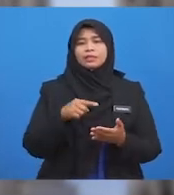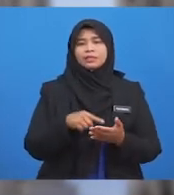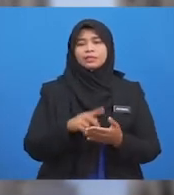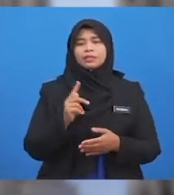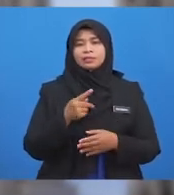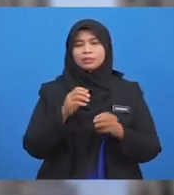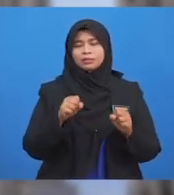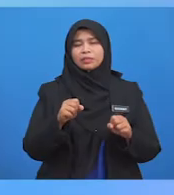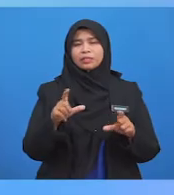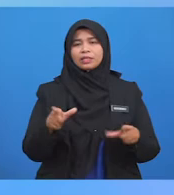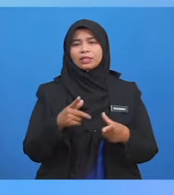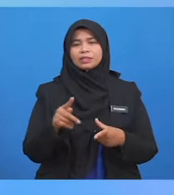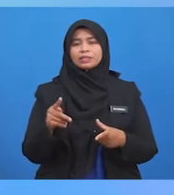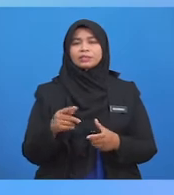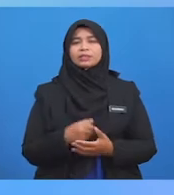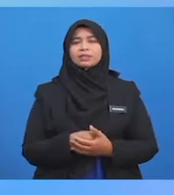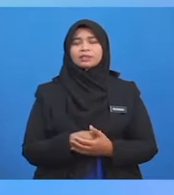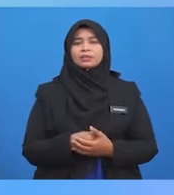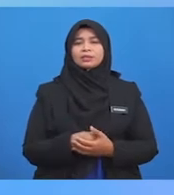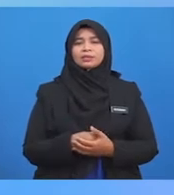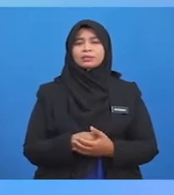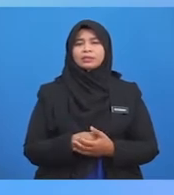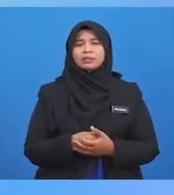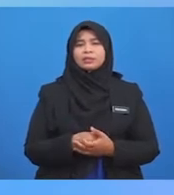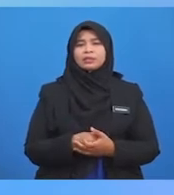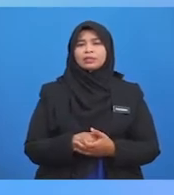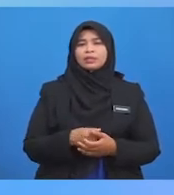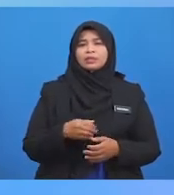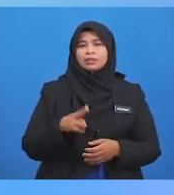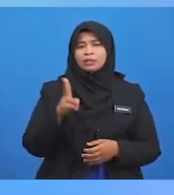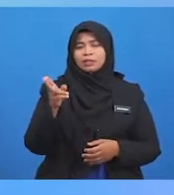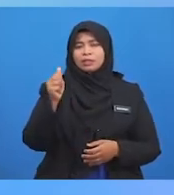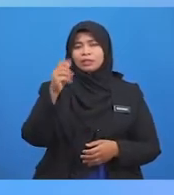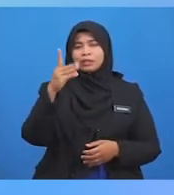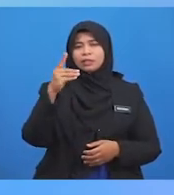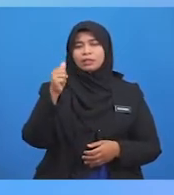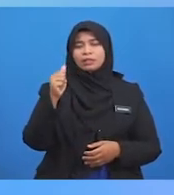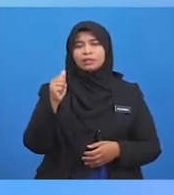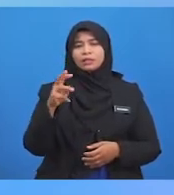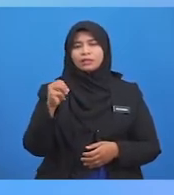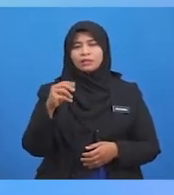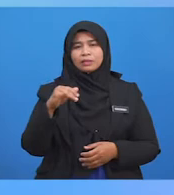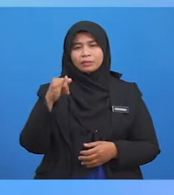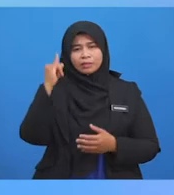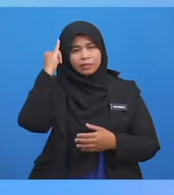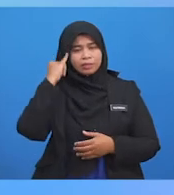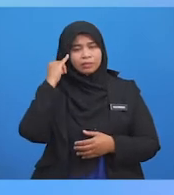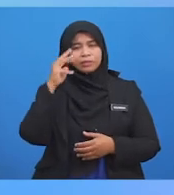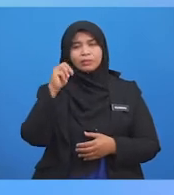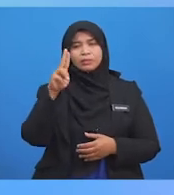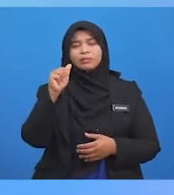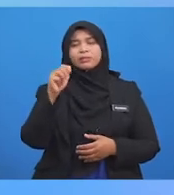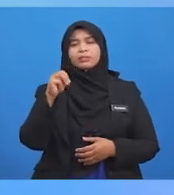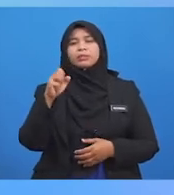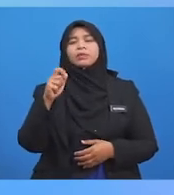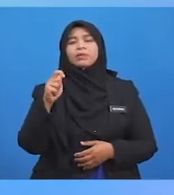Kita Boleh Laksanakan Pertama Hadam Sungguh-sungguh Ilmu Asas Perkaitan Mu'amalat Islam Ini